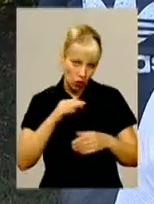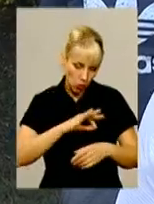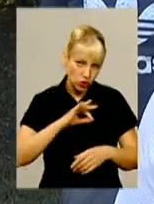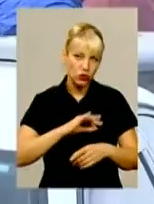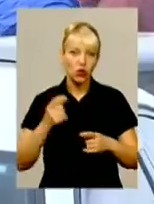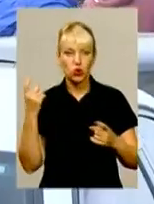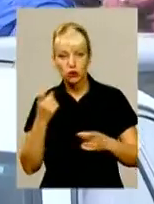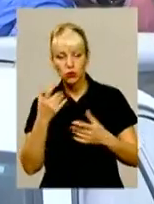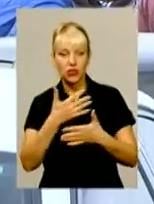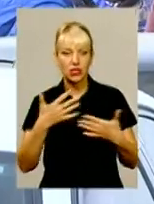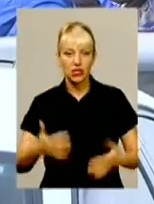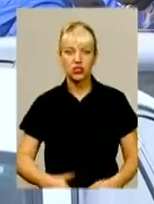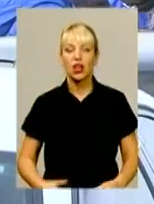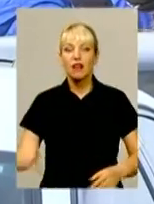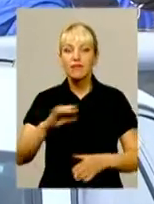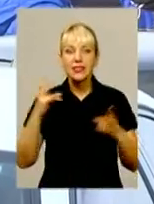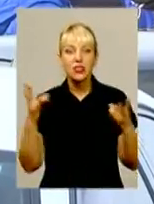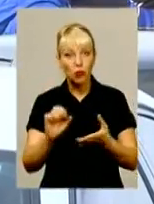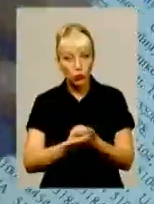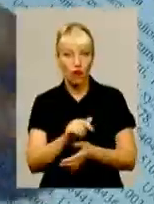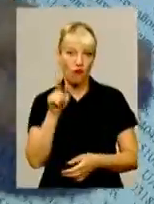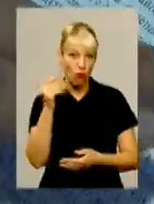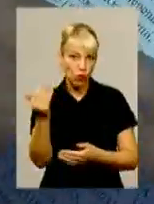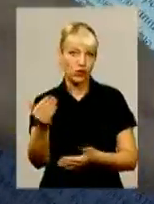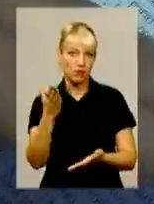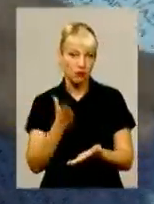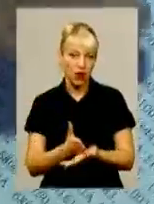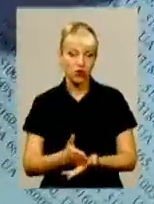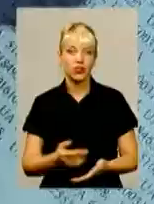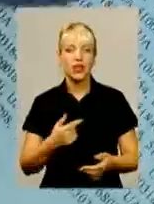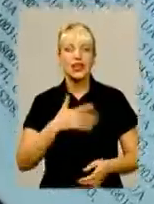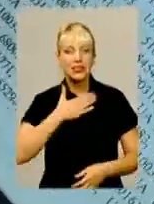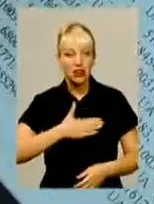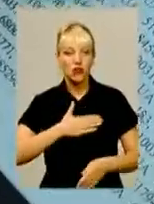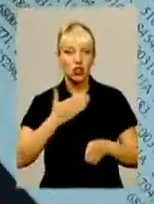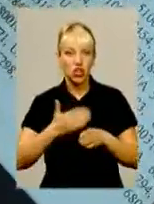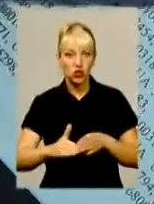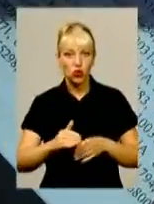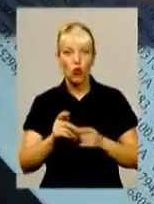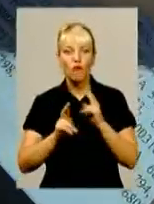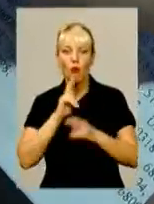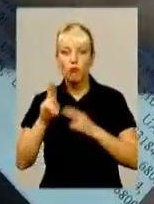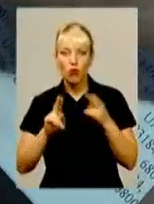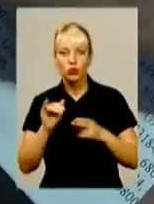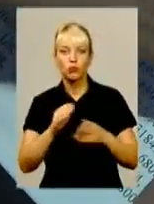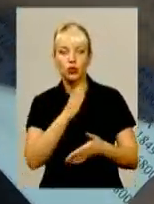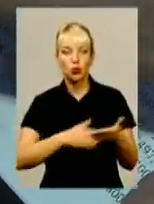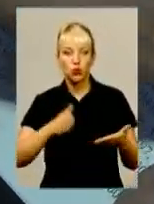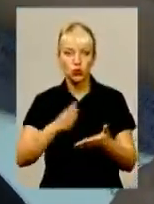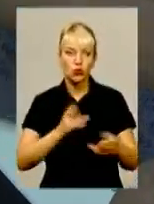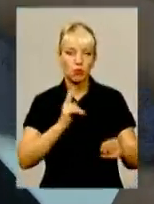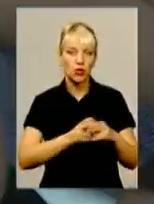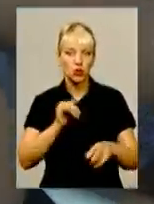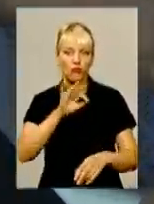засподарювати. Усі необхідні документи вони мають. Задовольнити частково позов усунути перешкоди в користуванні